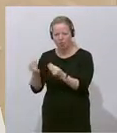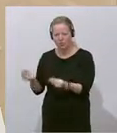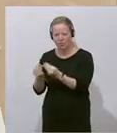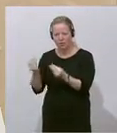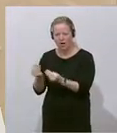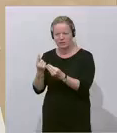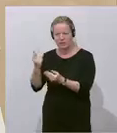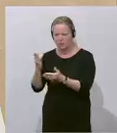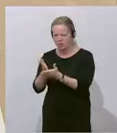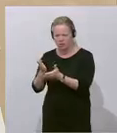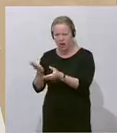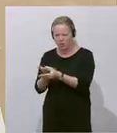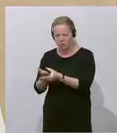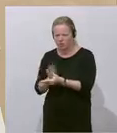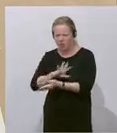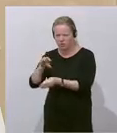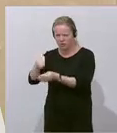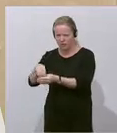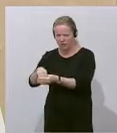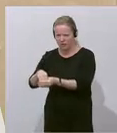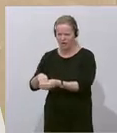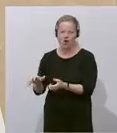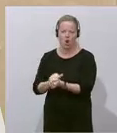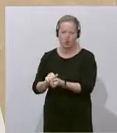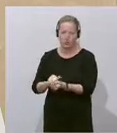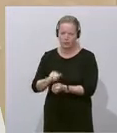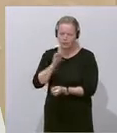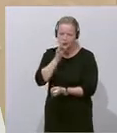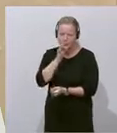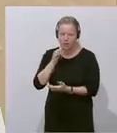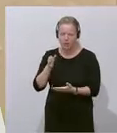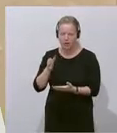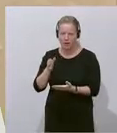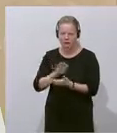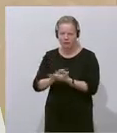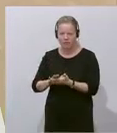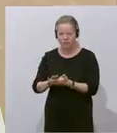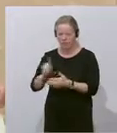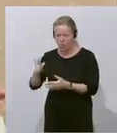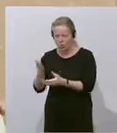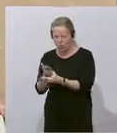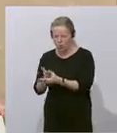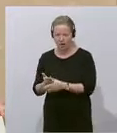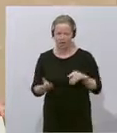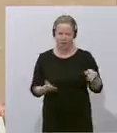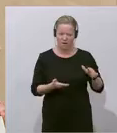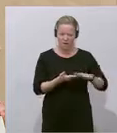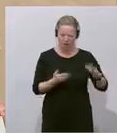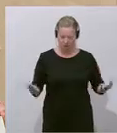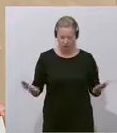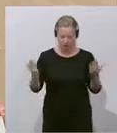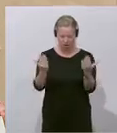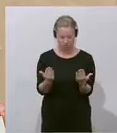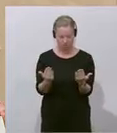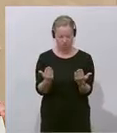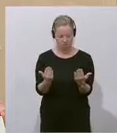selbst dokumentierend gespeichert werden, das kann man gar nicht löschen. Legt sie daneben und sagt, das stimmt ja